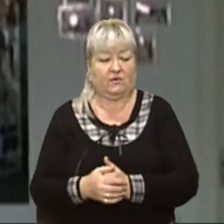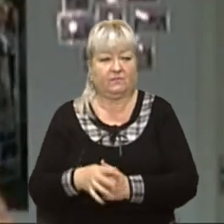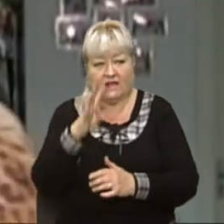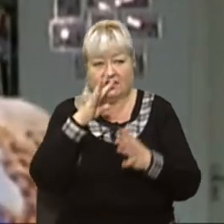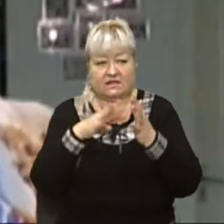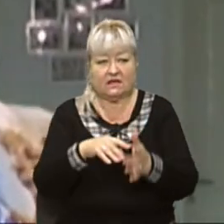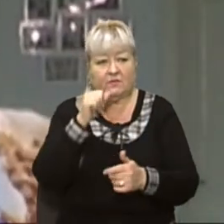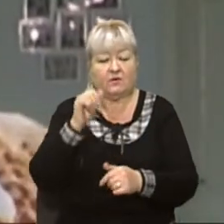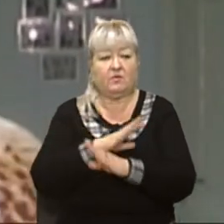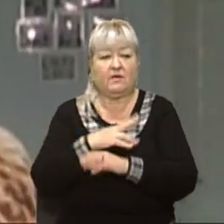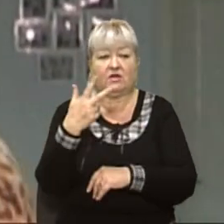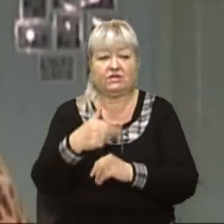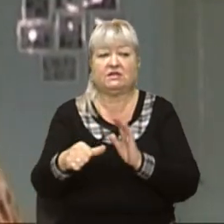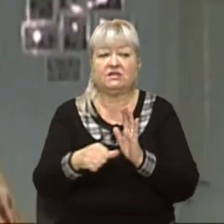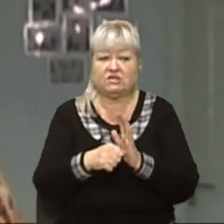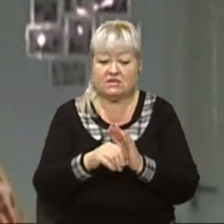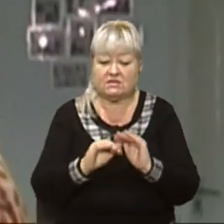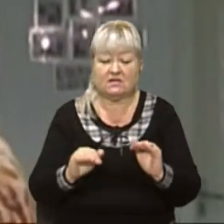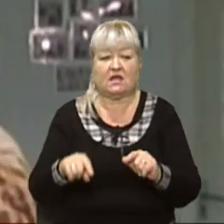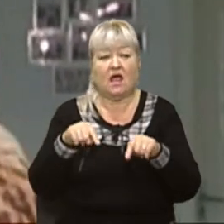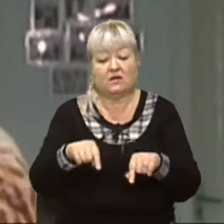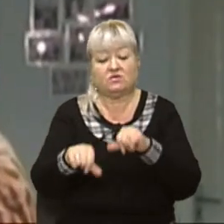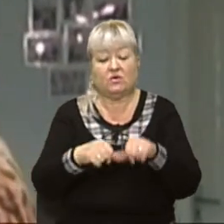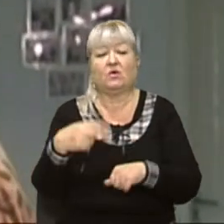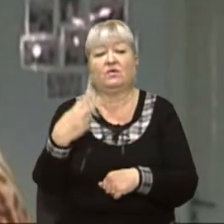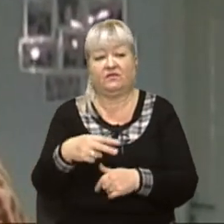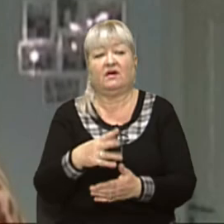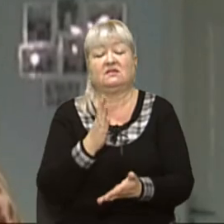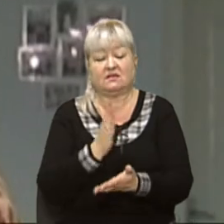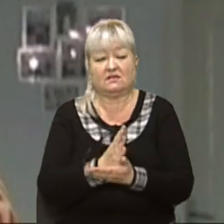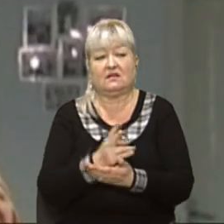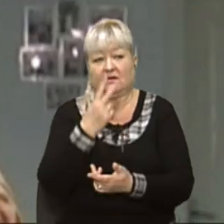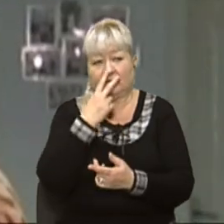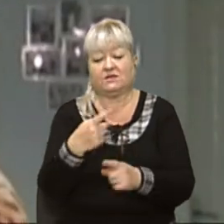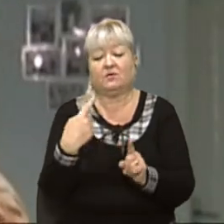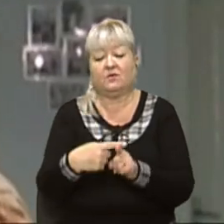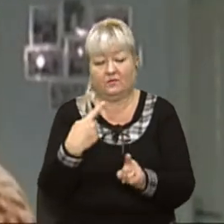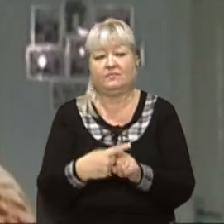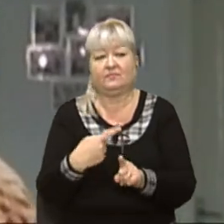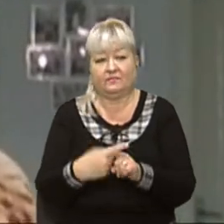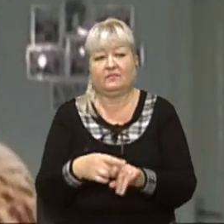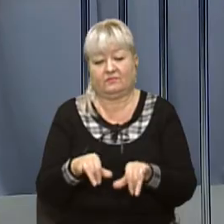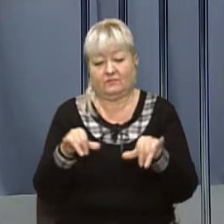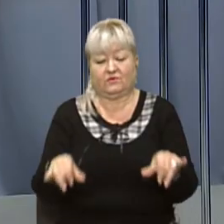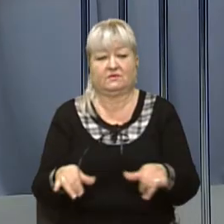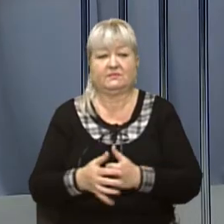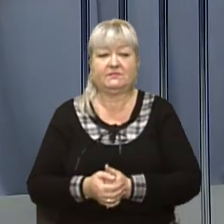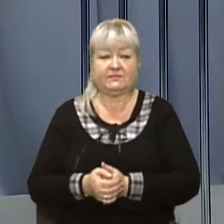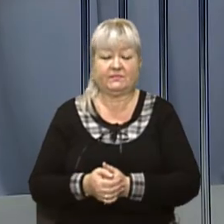9 місяців в нас померло 36 мільйонів, а цього року 20. Тобто є очевидний позитивний приріст.